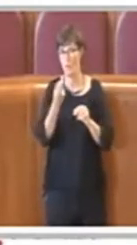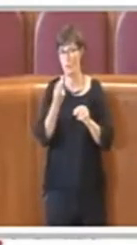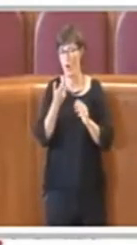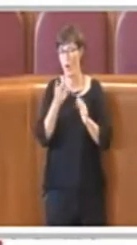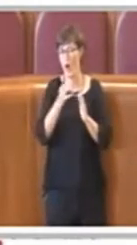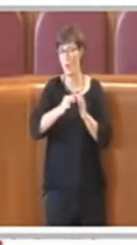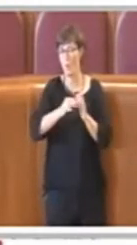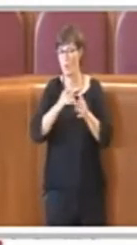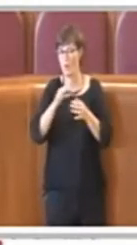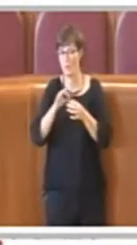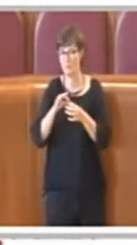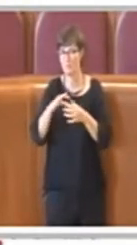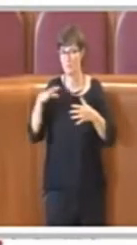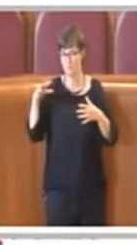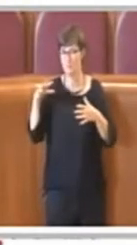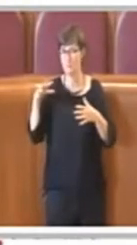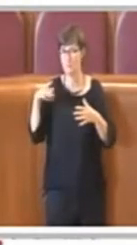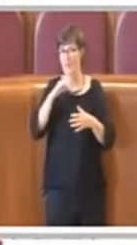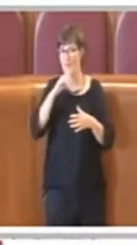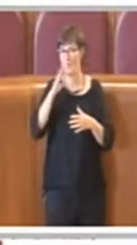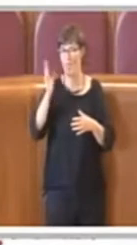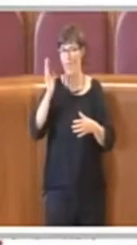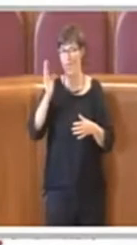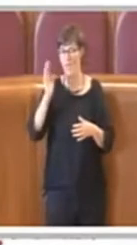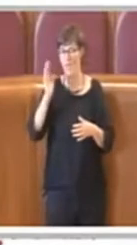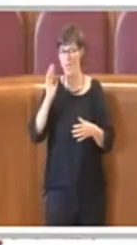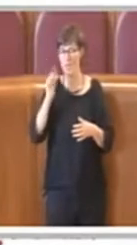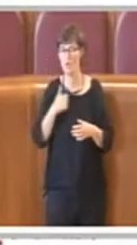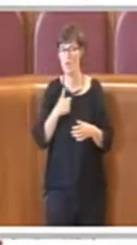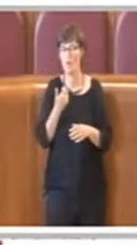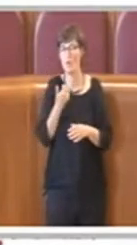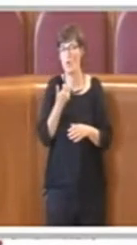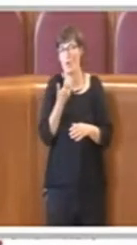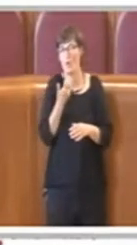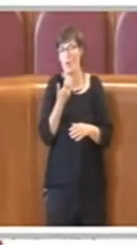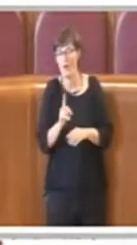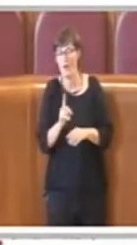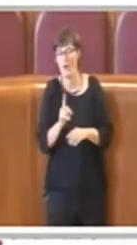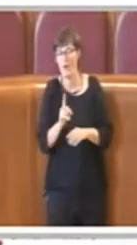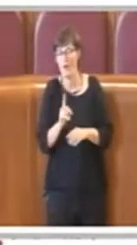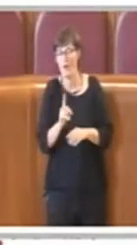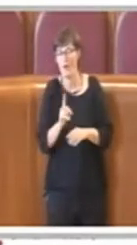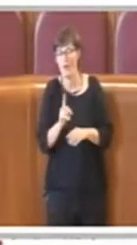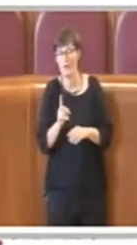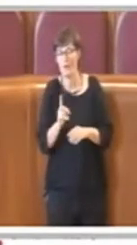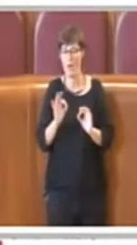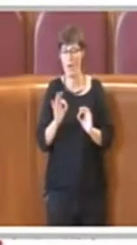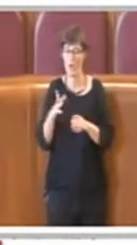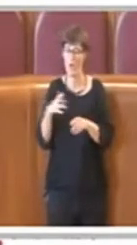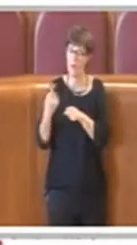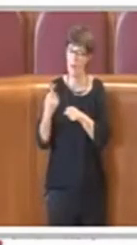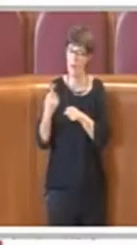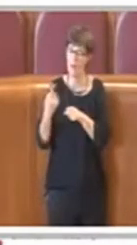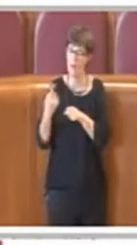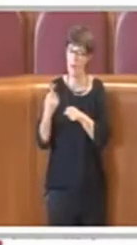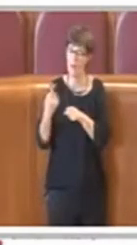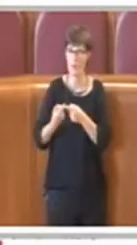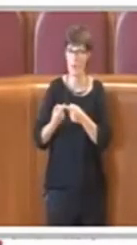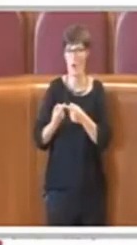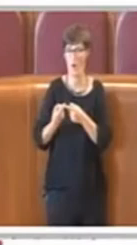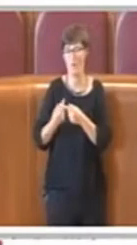Chiaramente noi assolutamente non vogliamo svilire o non valorizzare appunto il lavoro svolto fin qui dalle